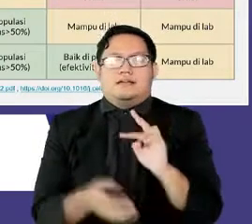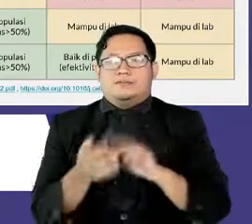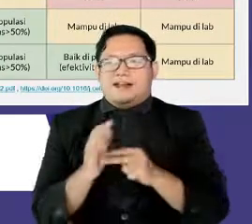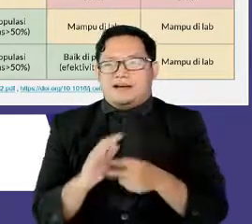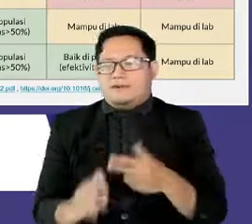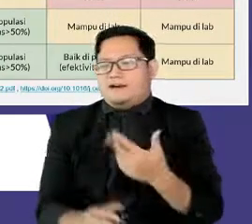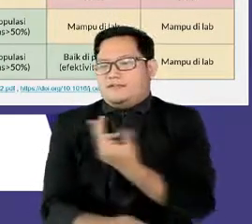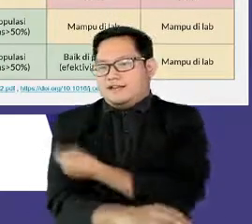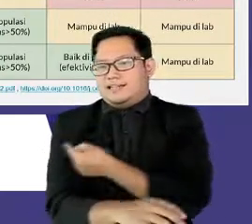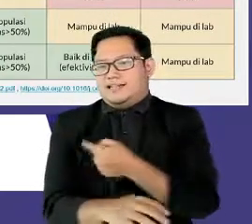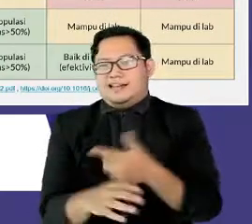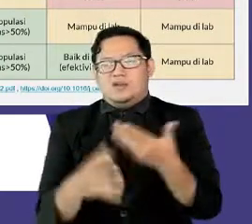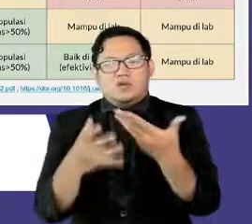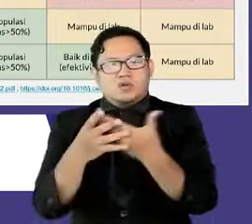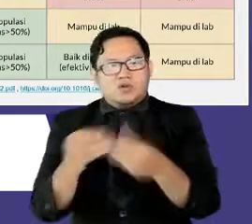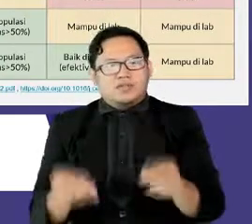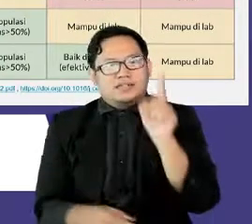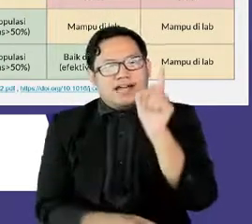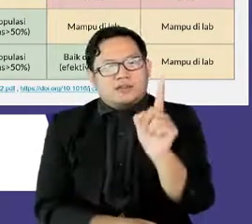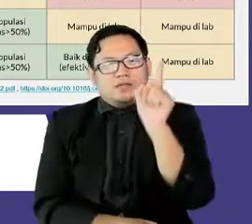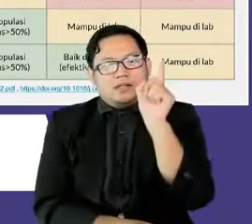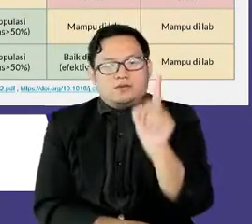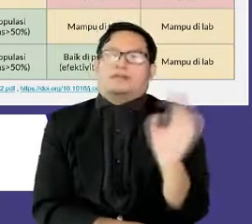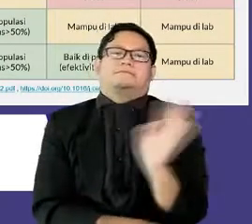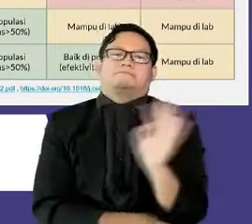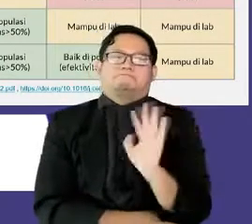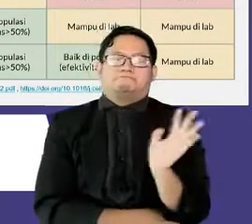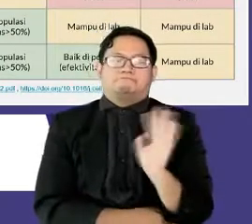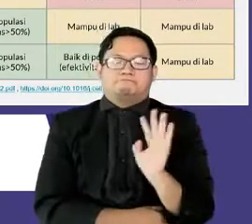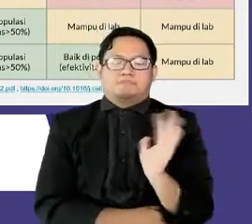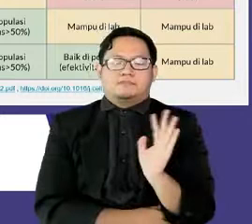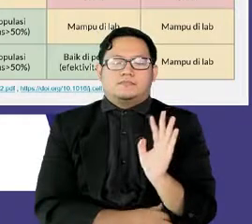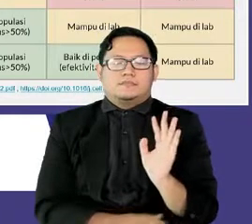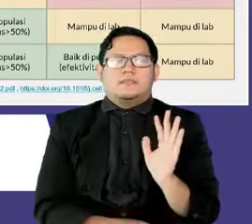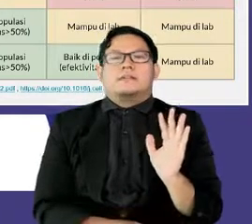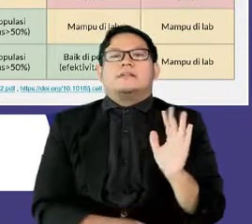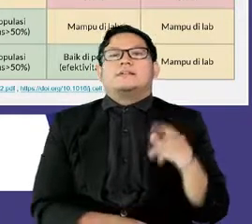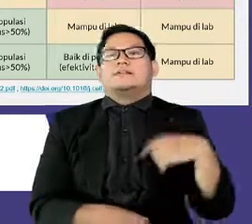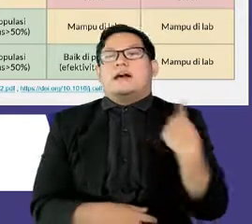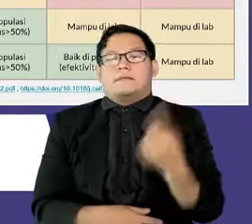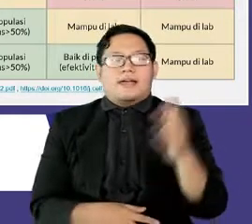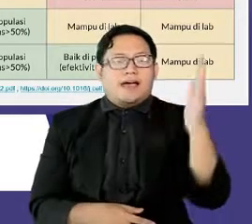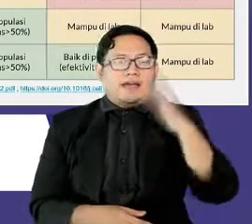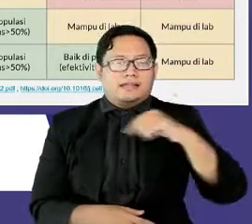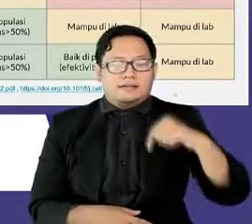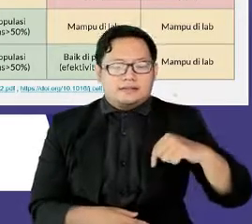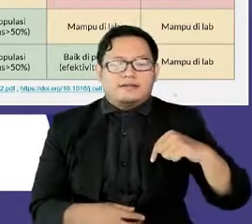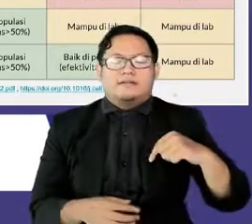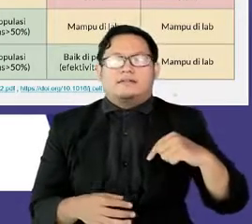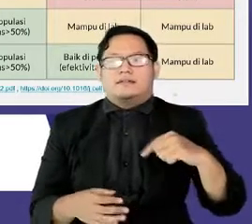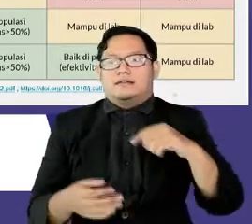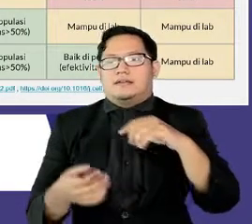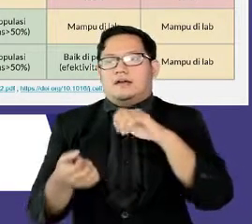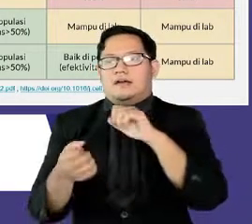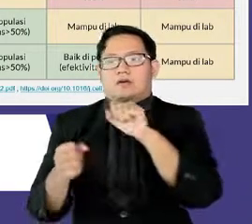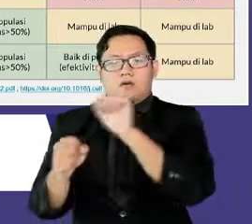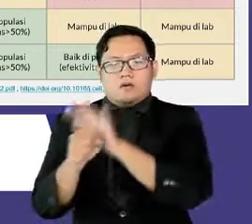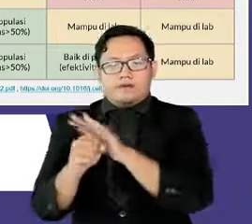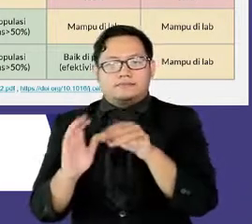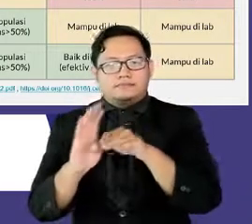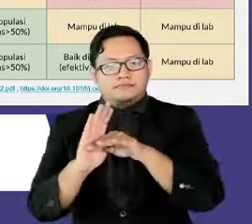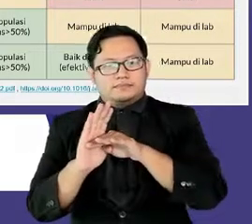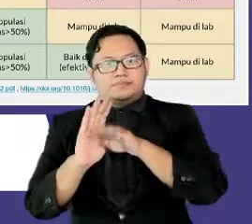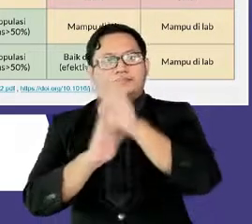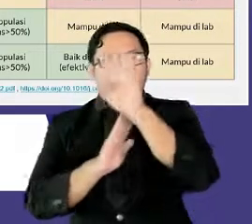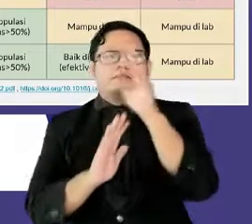solusi tunggal di tengah dinamika COVID-19. Sampai hari ini kenaikan kasus masih terlihat bahkan di